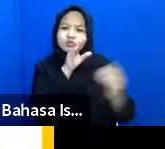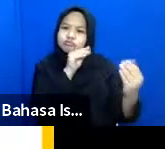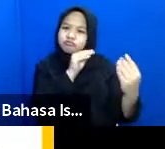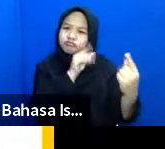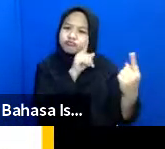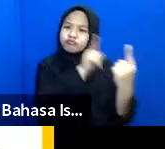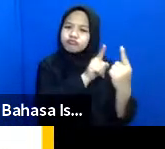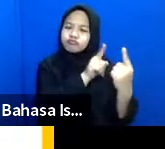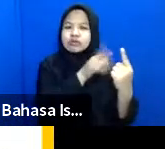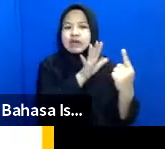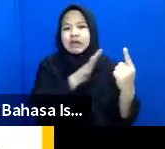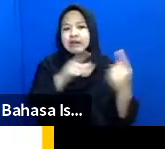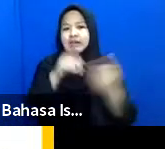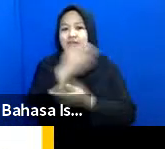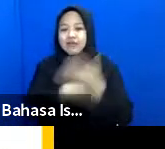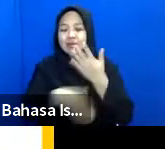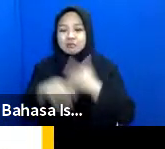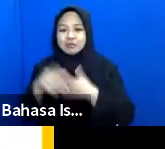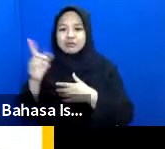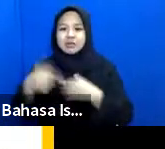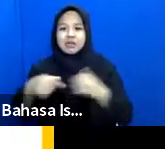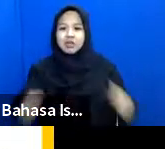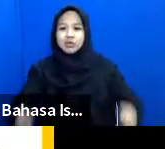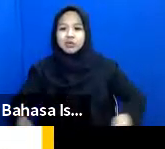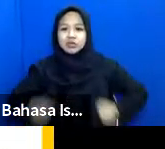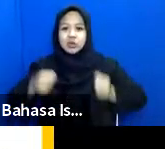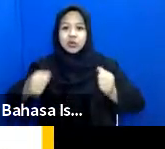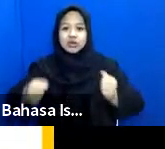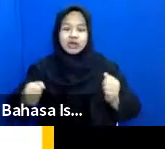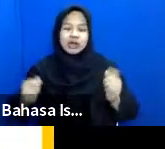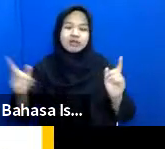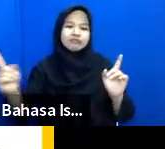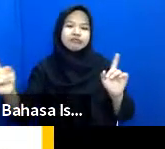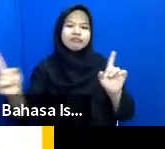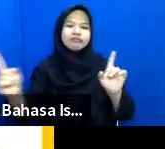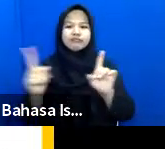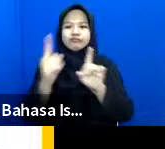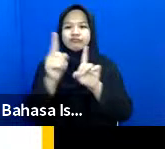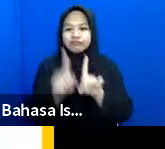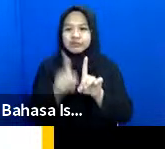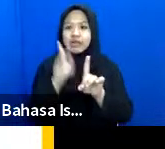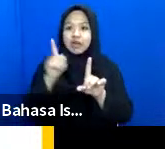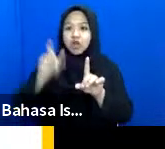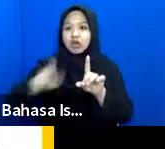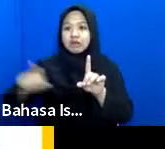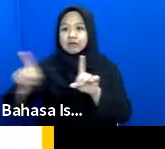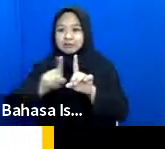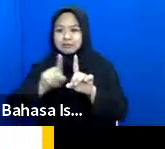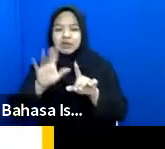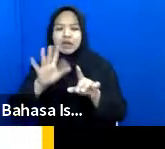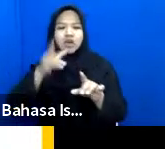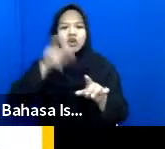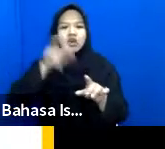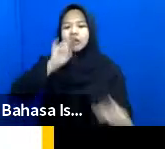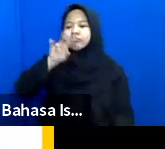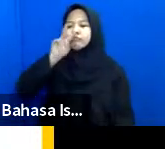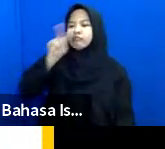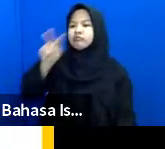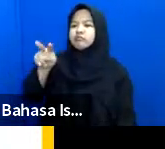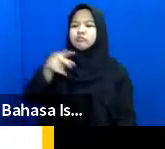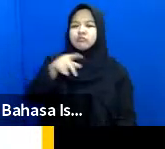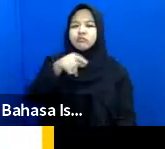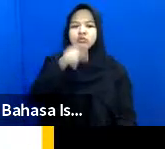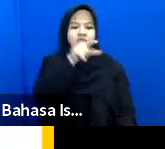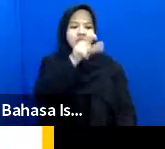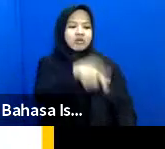kadang-kadang teman-teman di Fabel pengguna kursi roda itu bersama dengan pendamping dan orang kadang menganggap bahwa tidak perlu